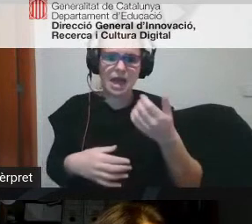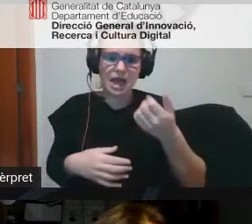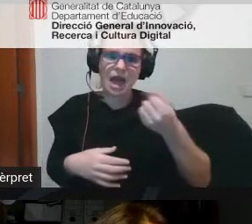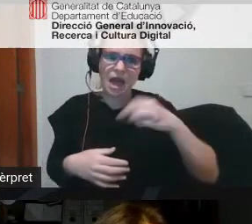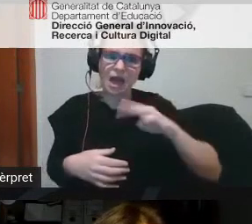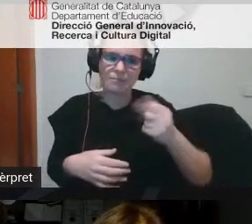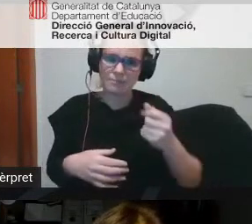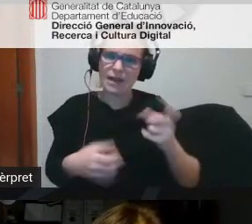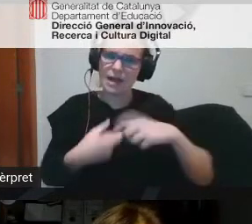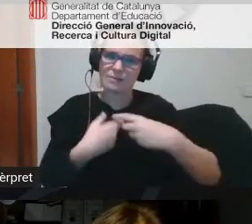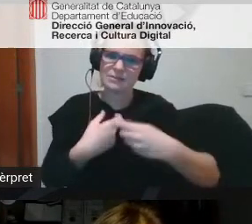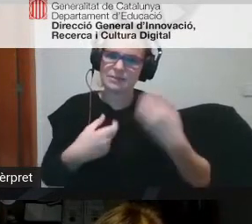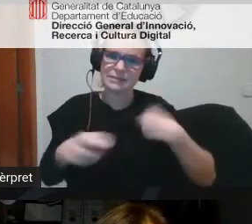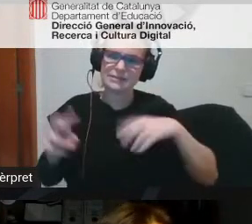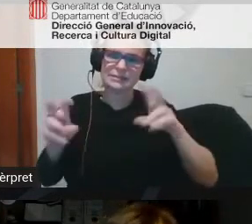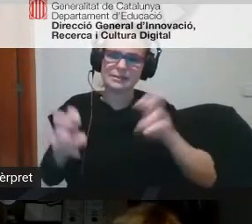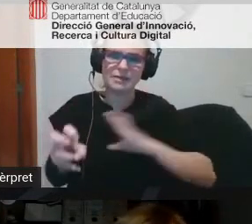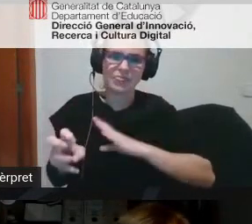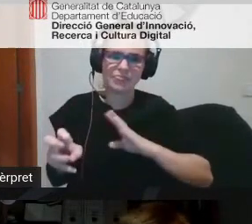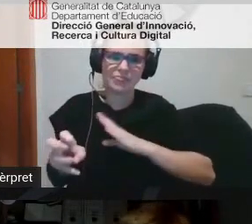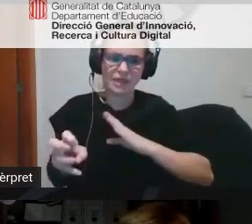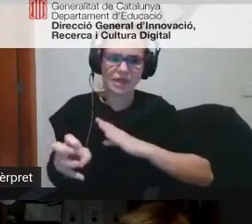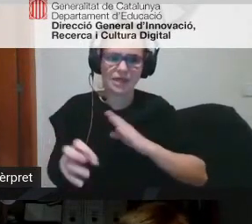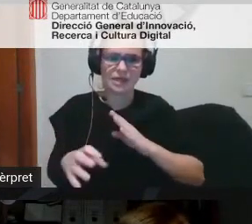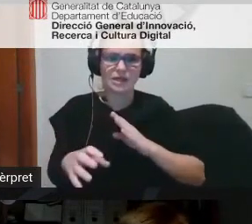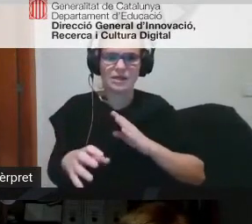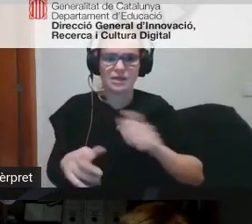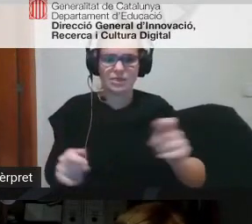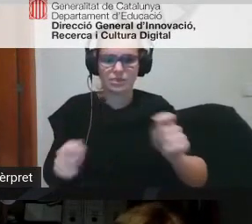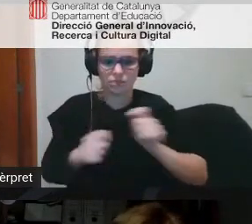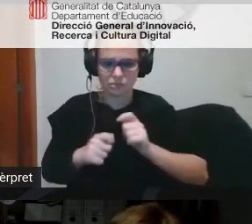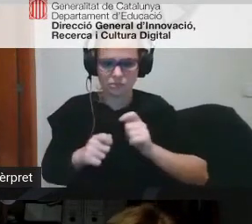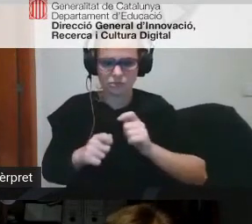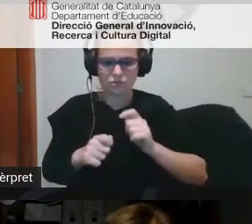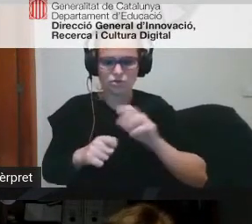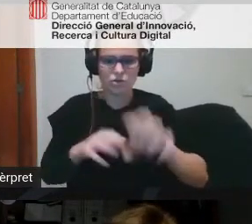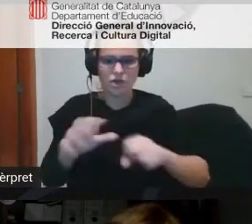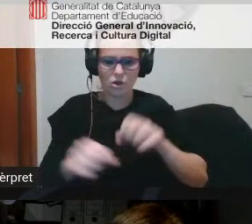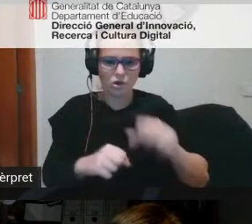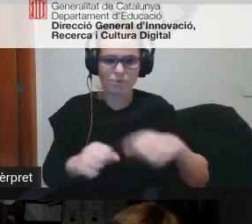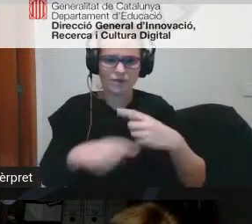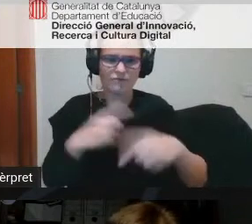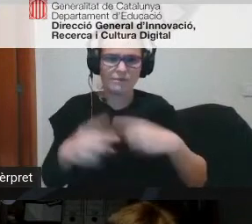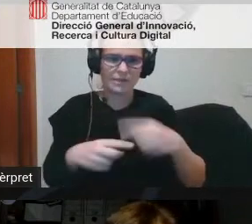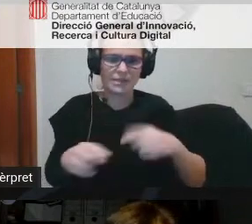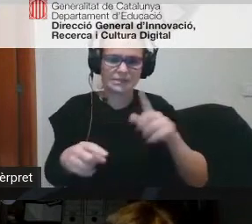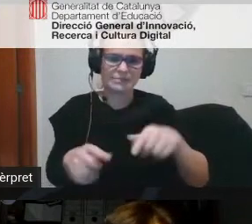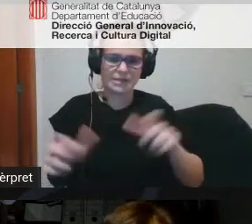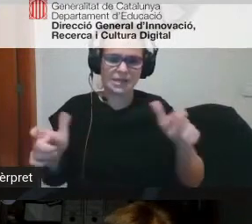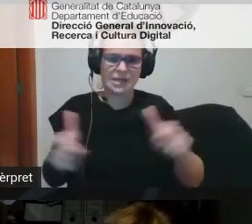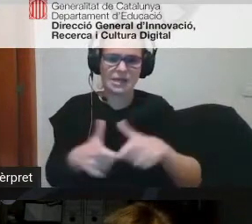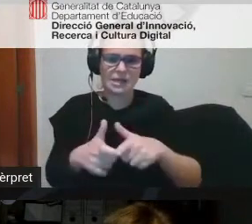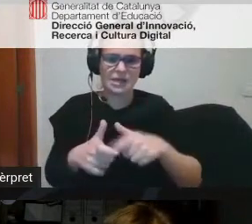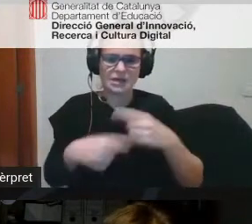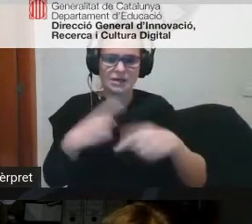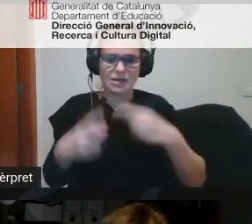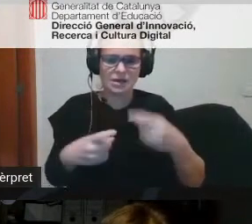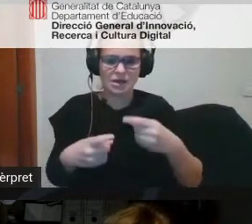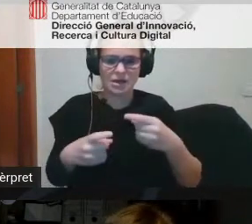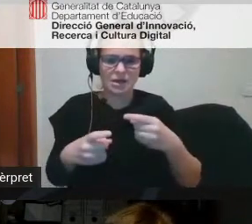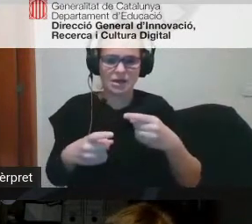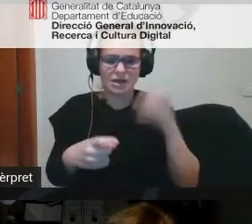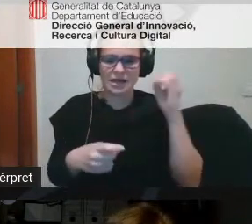tema de dotació de compres i les famílies a través d'assemblea estan una mica informades